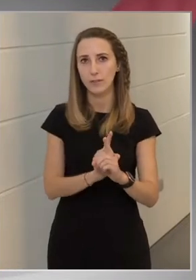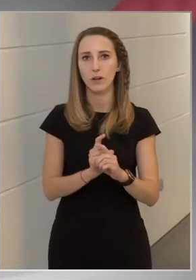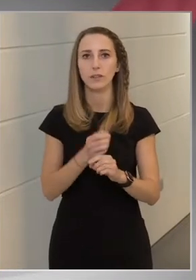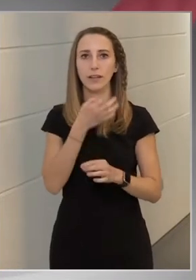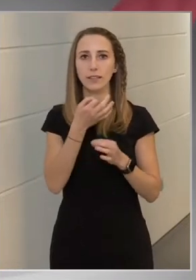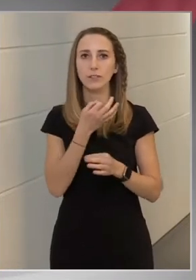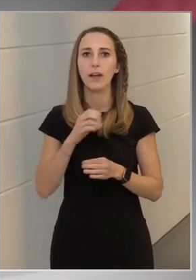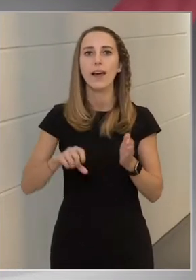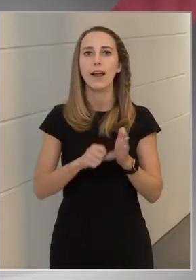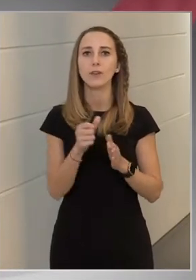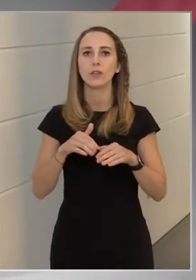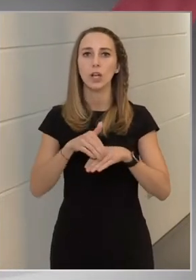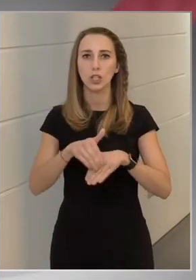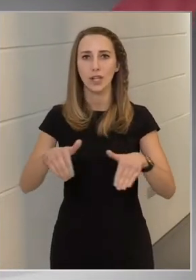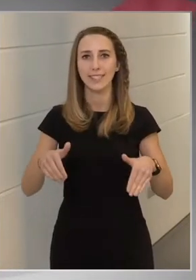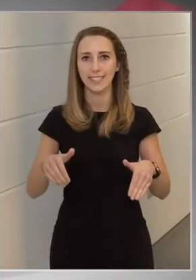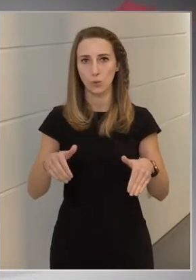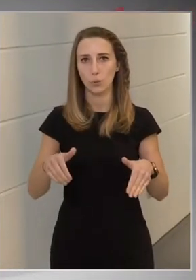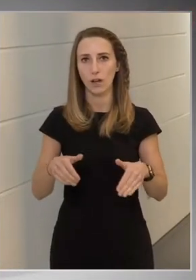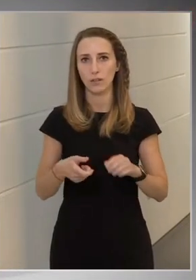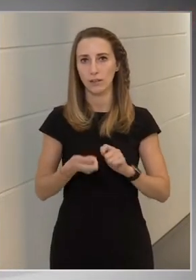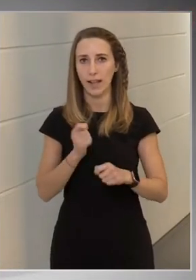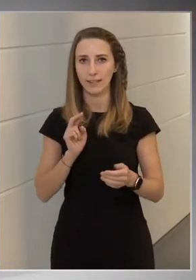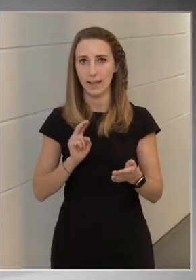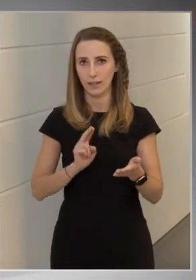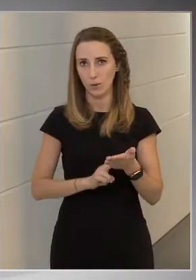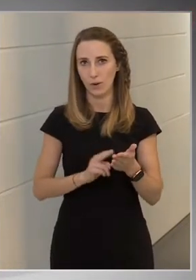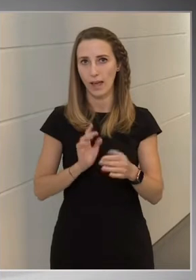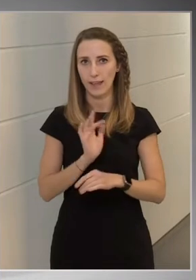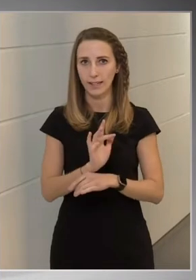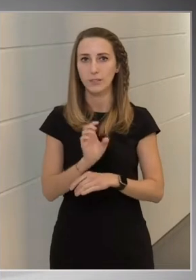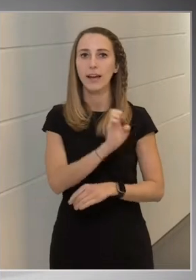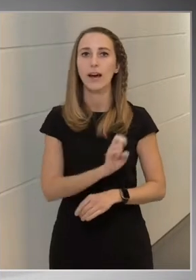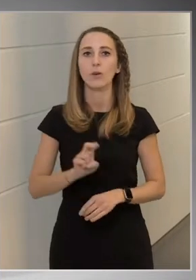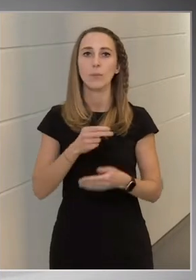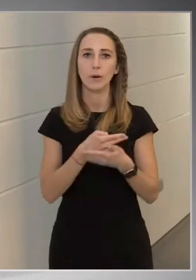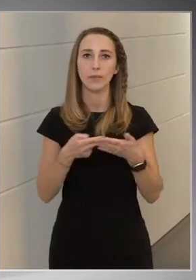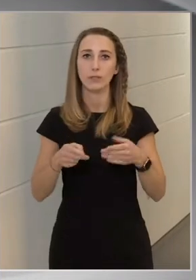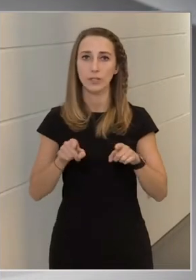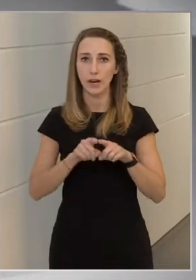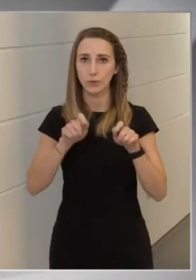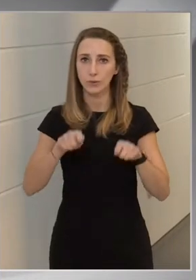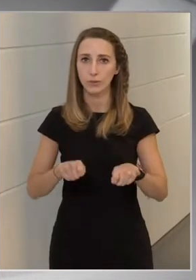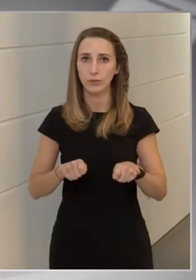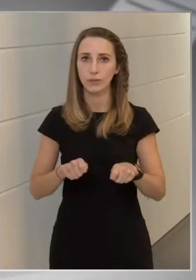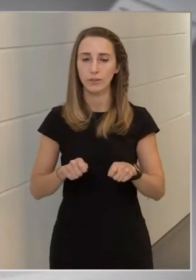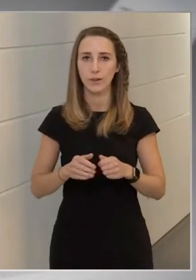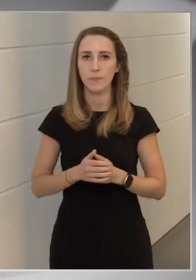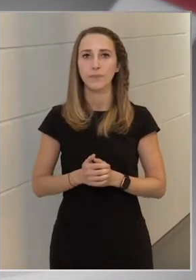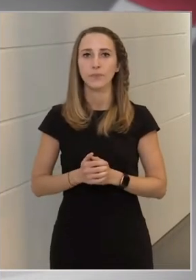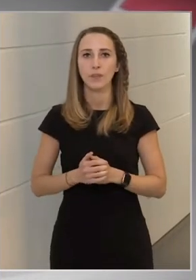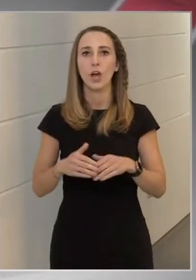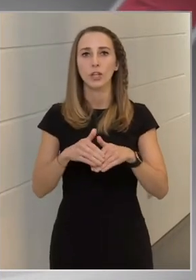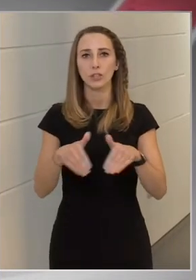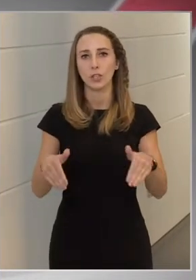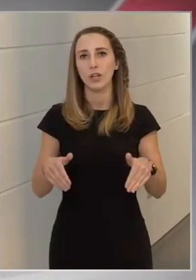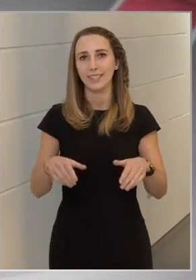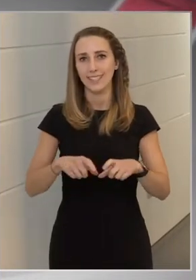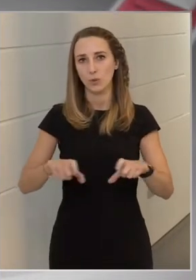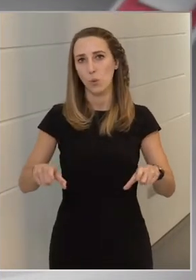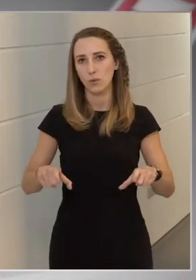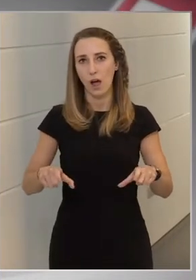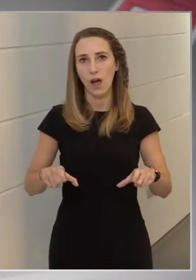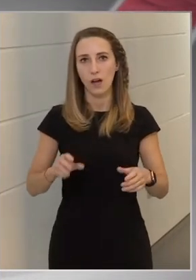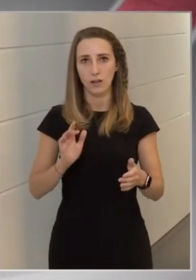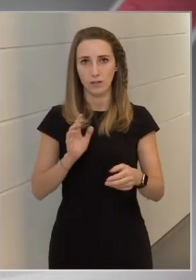tranzitzónát találták jogállanesnek, az Európai Unió Bírósága erről úgy döntött, és úgy találta a tranzitzónát jogállanesnek, hogy